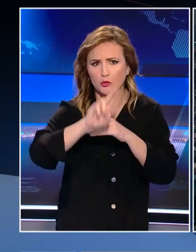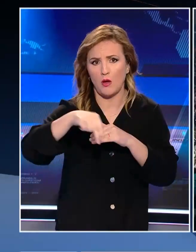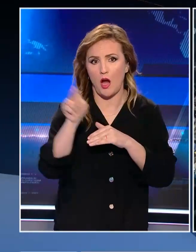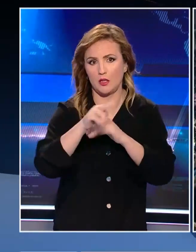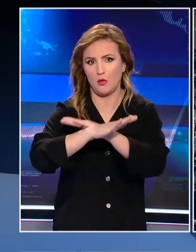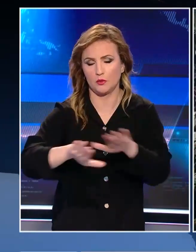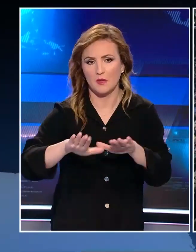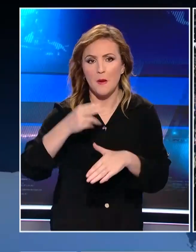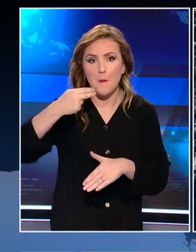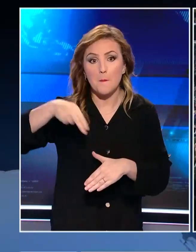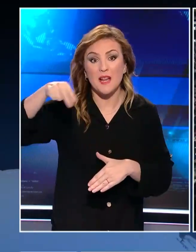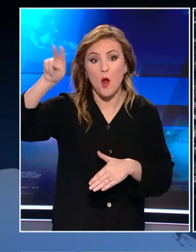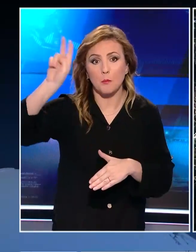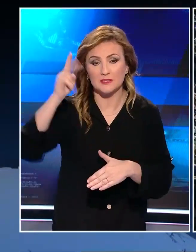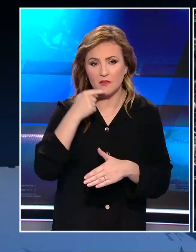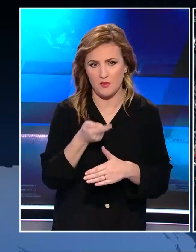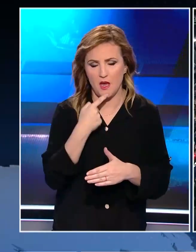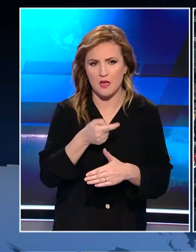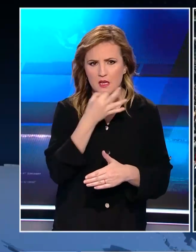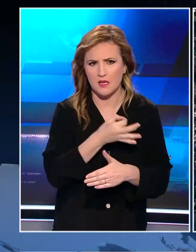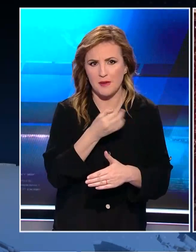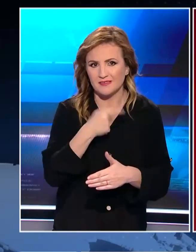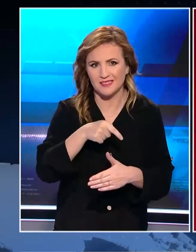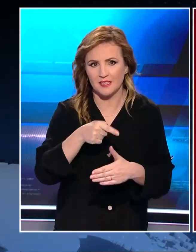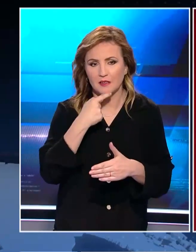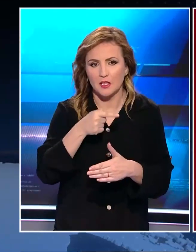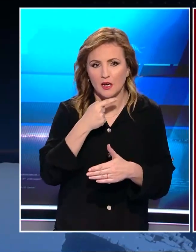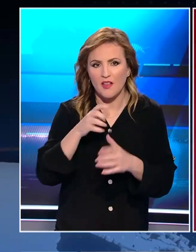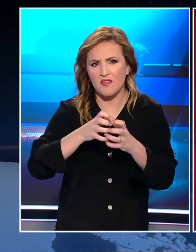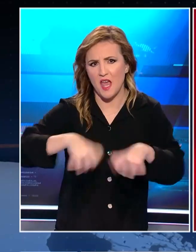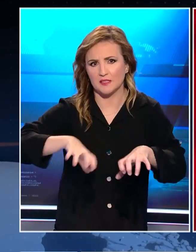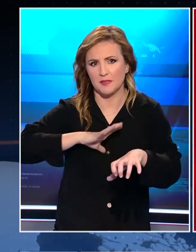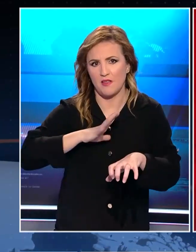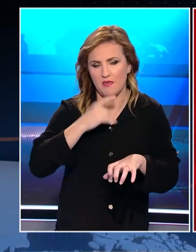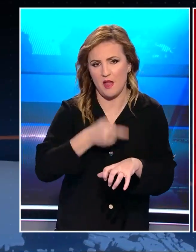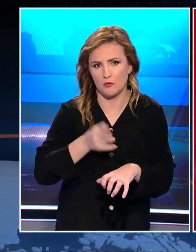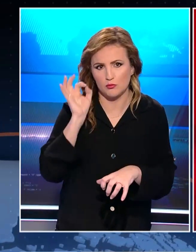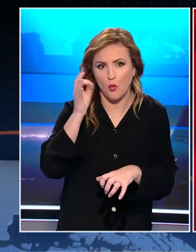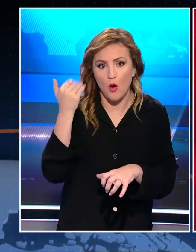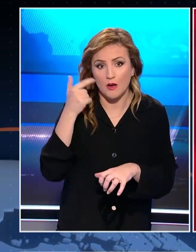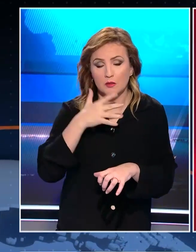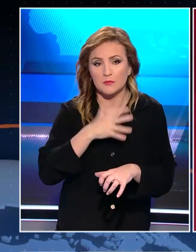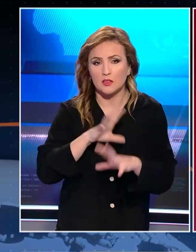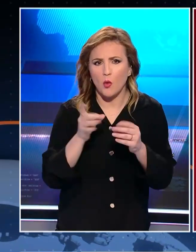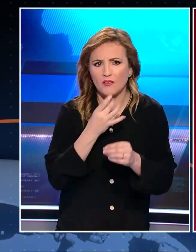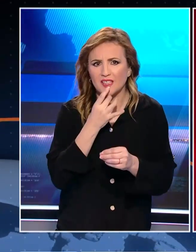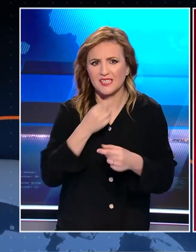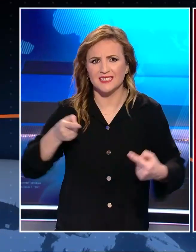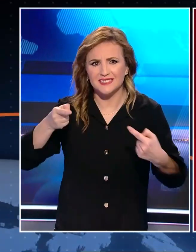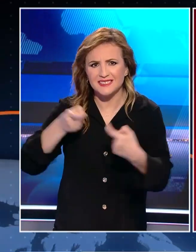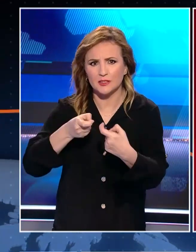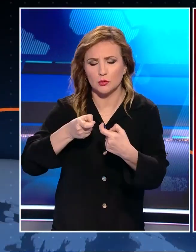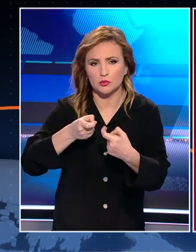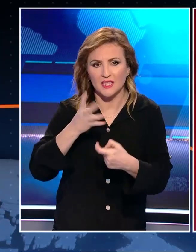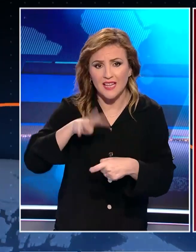η πλειοψηφία των συνέδρων διέκρινε ενδεχομένως το φόβο της διάσπασης μετά από όσα προηγήθηκαν και τη στυρή σύγκρουση που